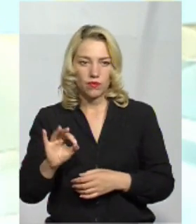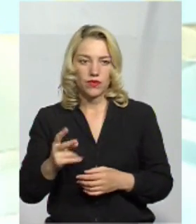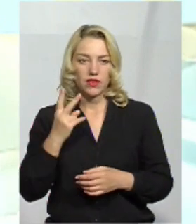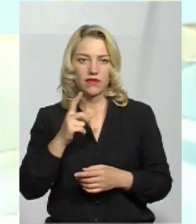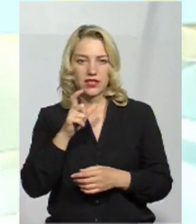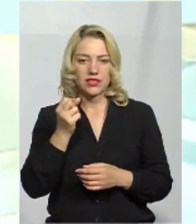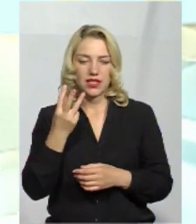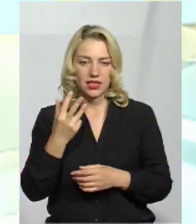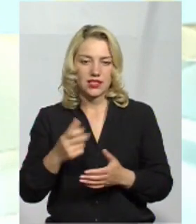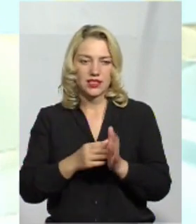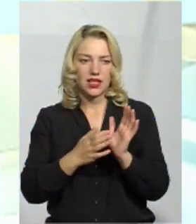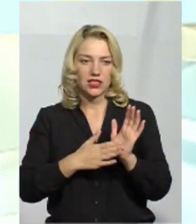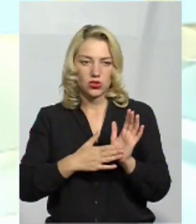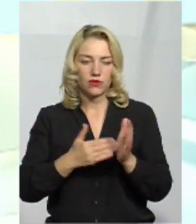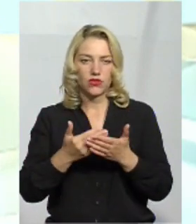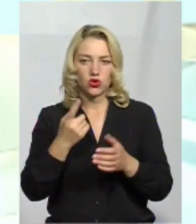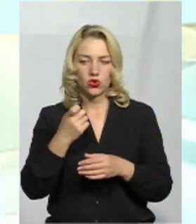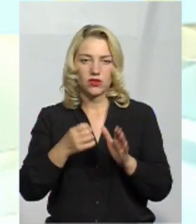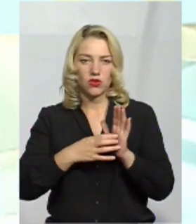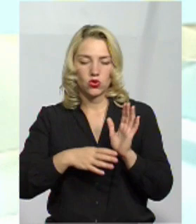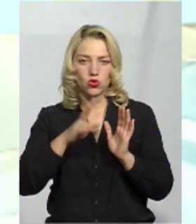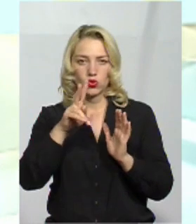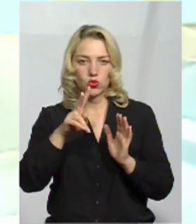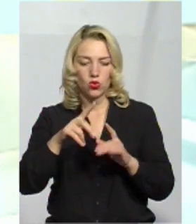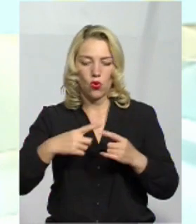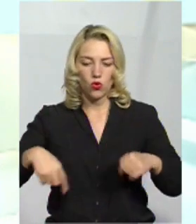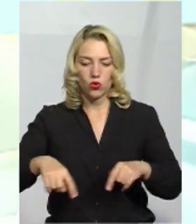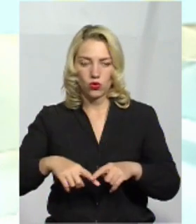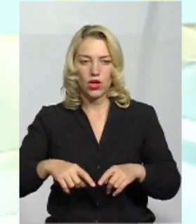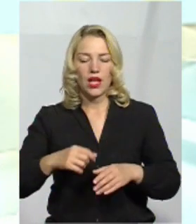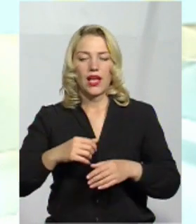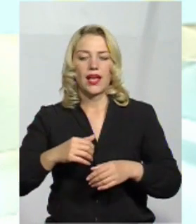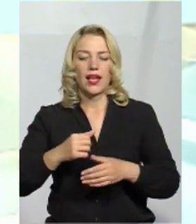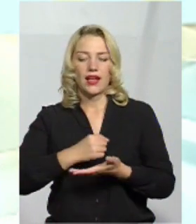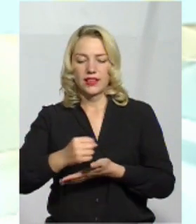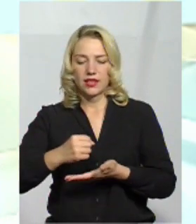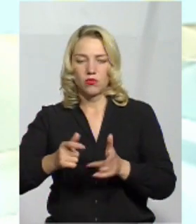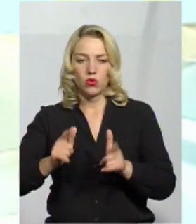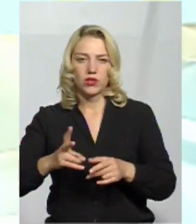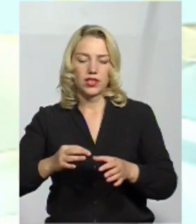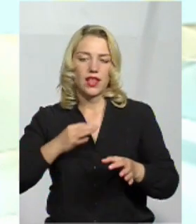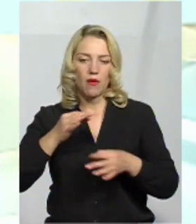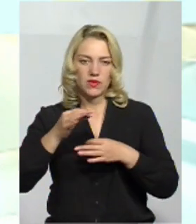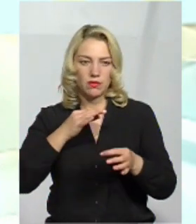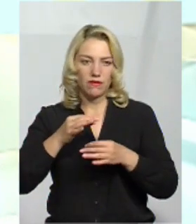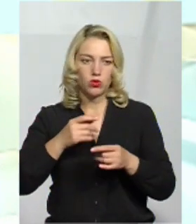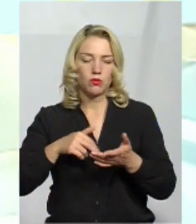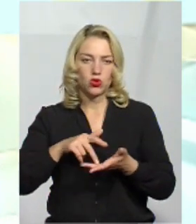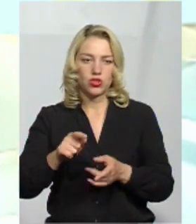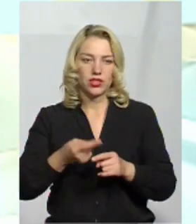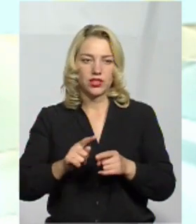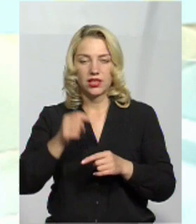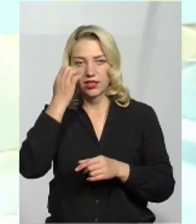Два із 13 зреєстрованих від 192-го округу кандидатів погодились на публічні співбесіди і пройшли їх.